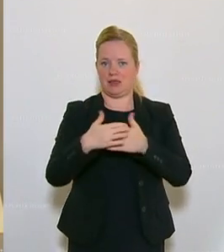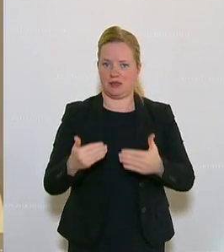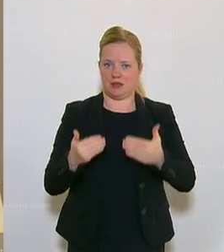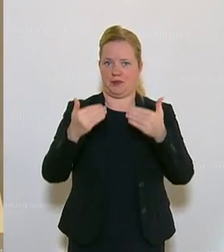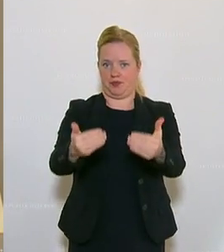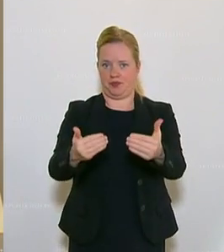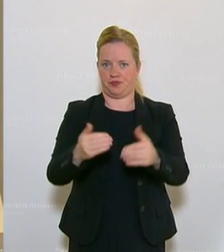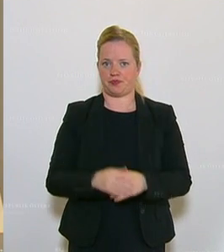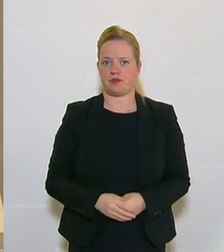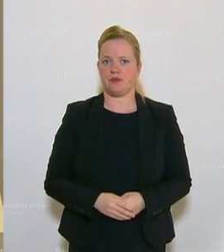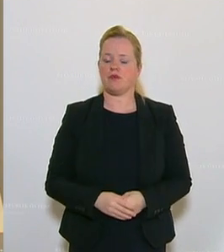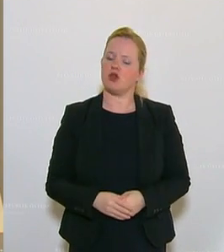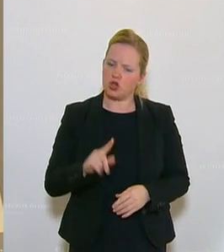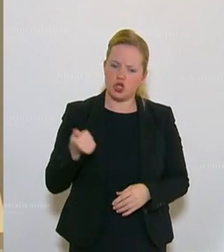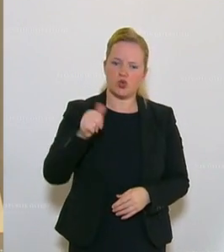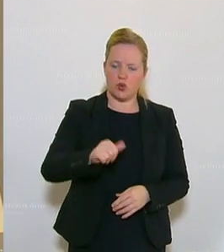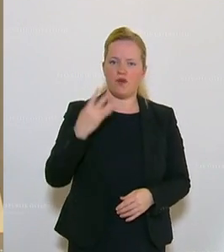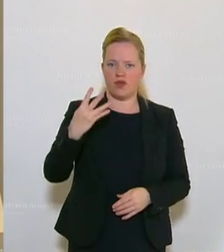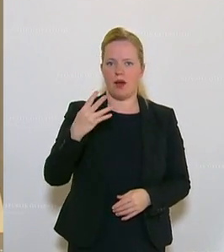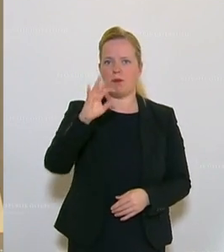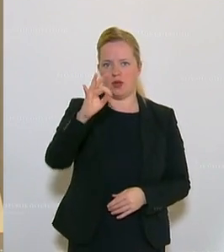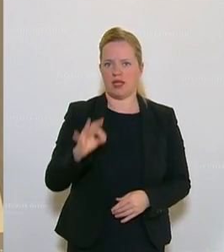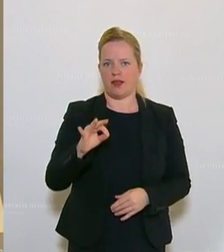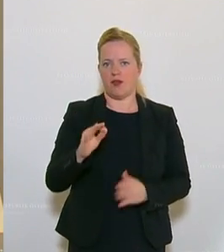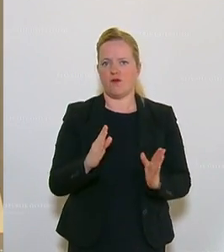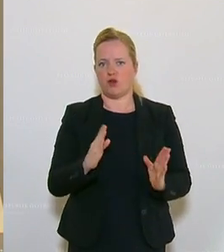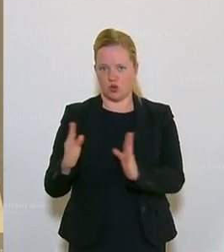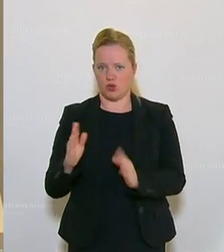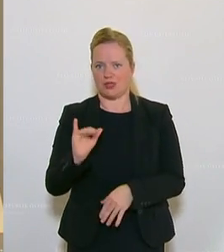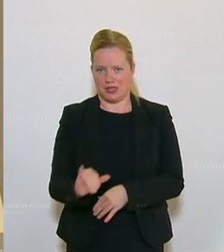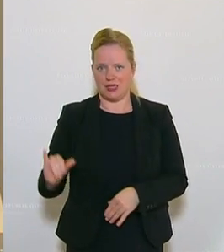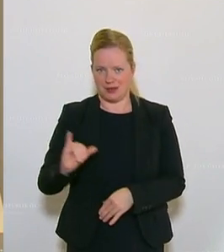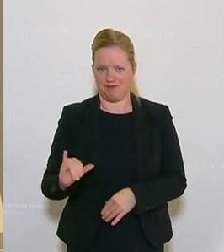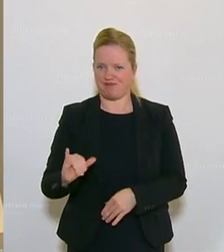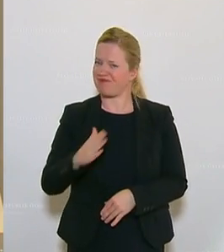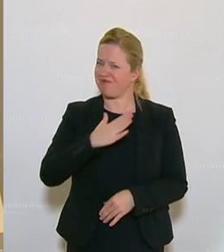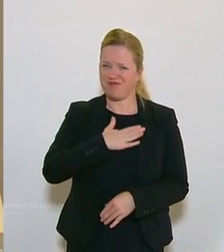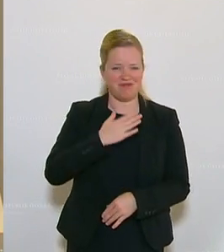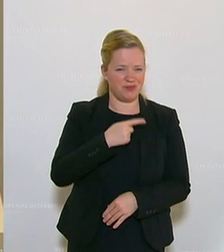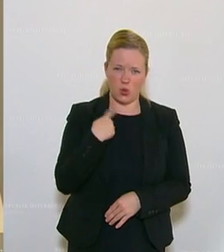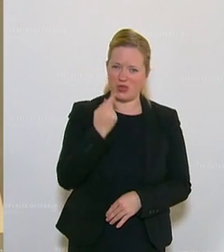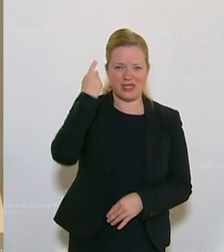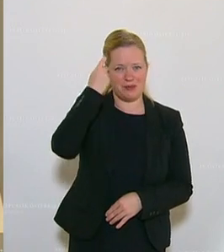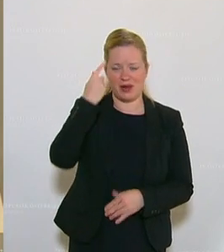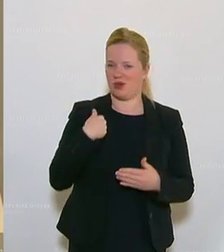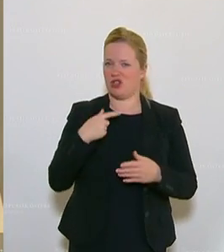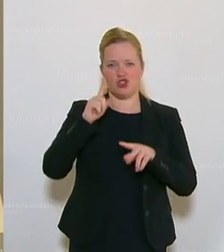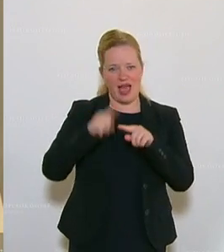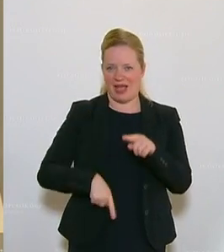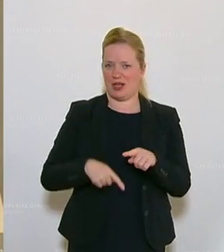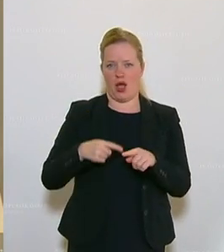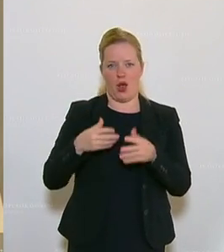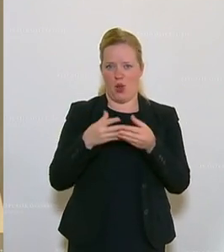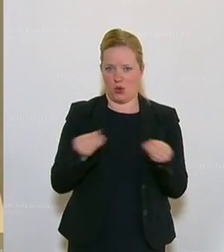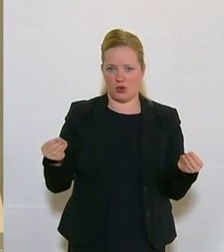mit vier Prozent Verzugszinsen. Das ist aus unserer Sicht eine schlechte Lösung. Und ÖVP und Grüne